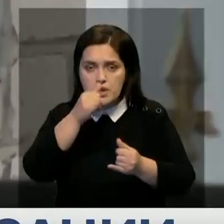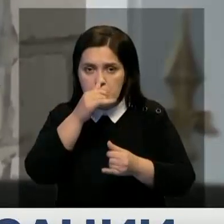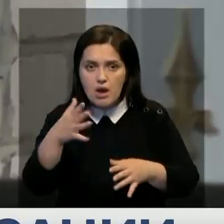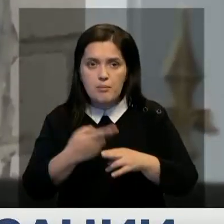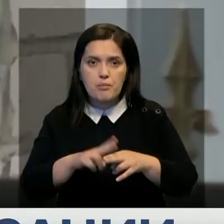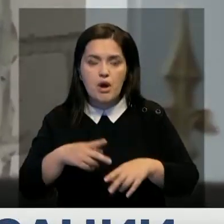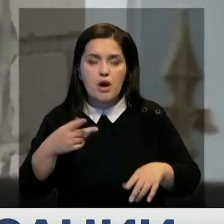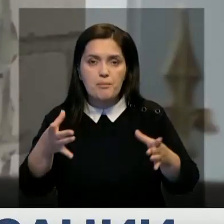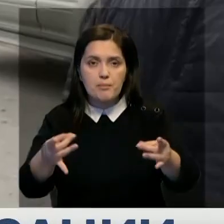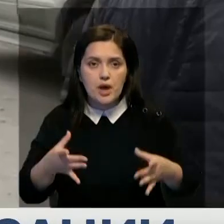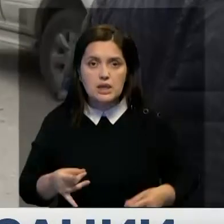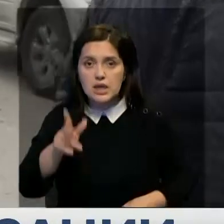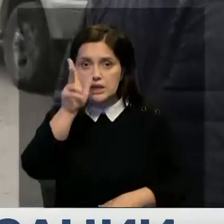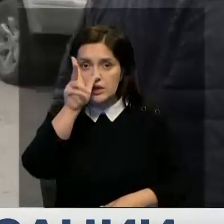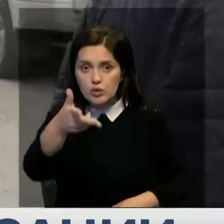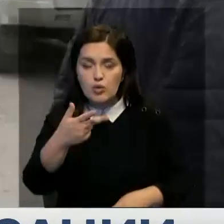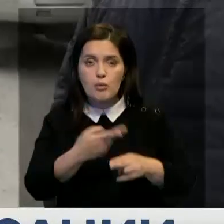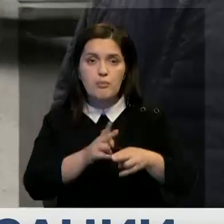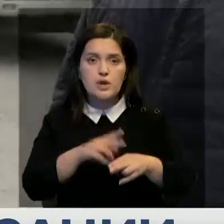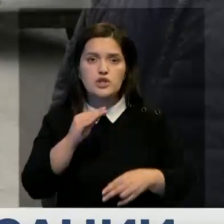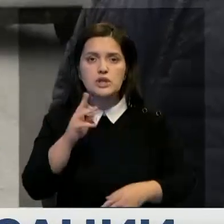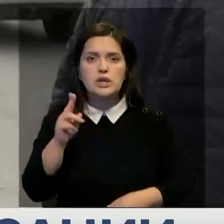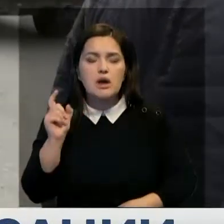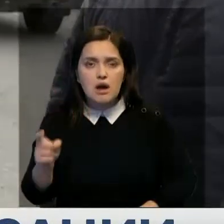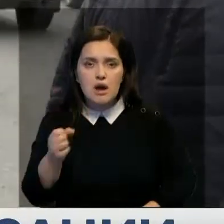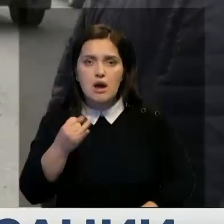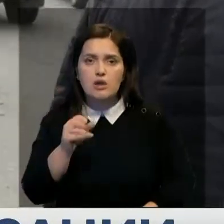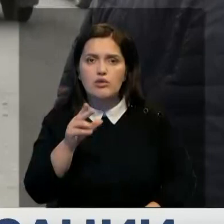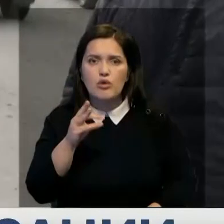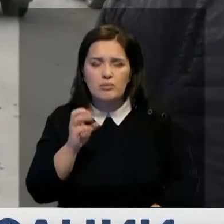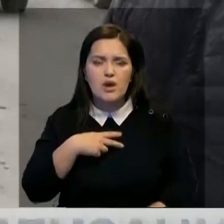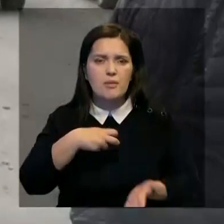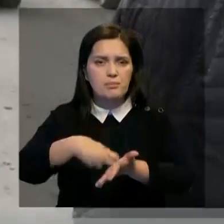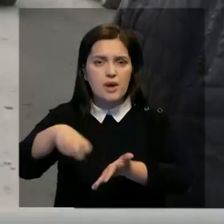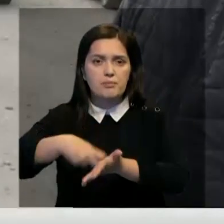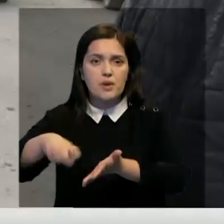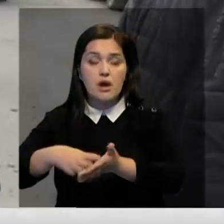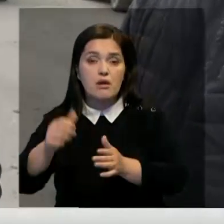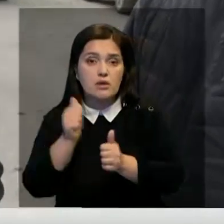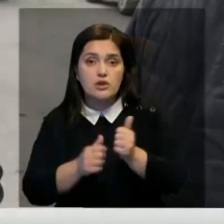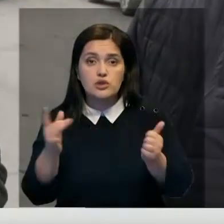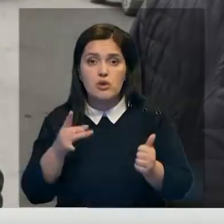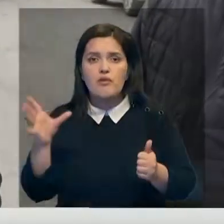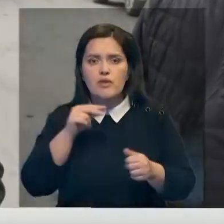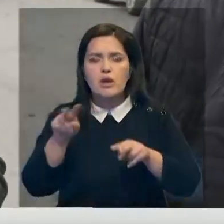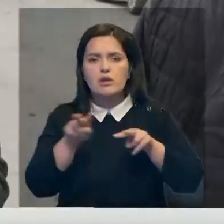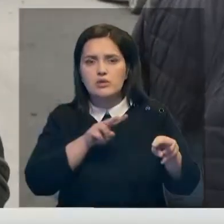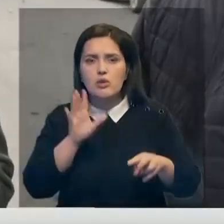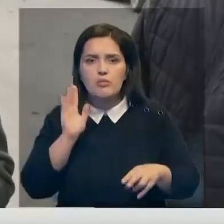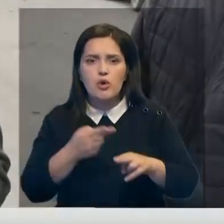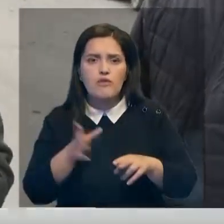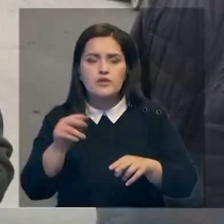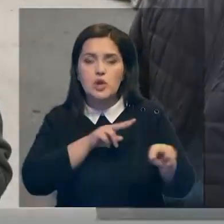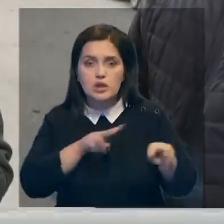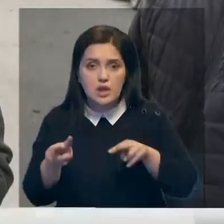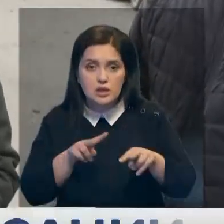пакеты. Три года пишем, ЖКХ, Вайкомек, писали куда-то. Каждый раз у нас отписывается, что все на контроле, все на контроле, все на